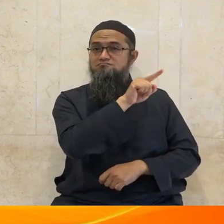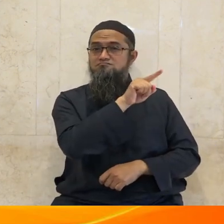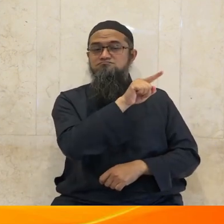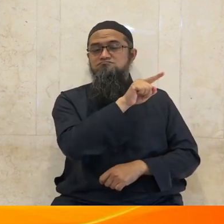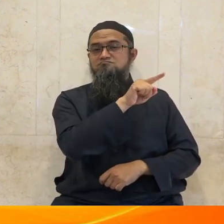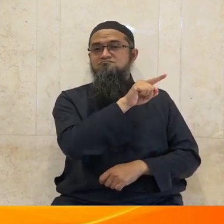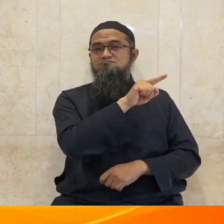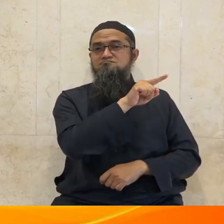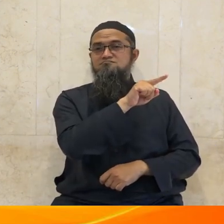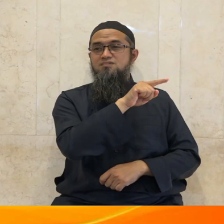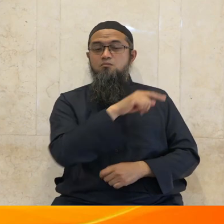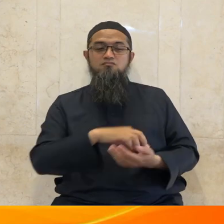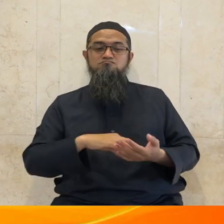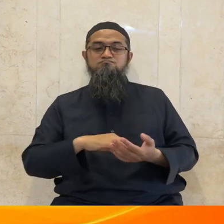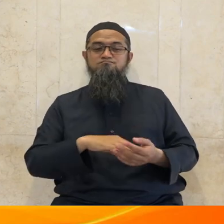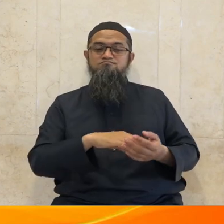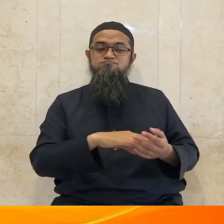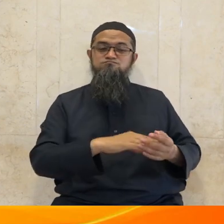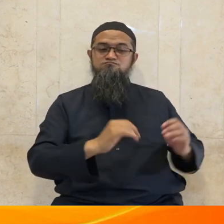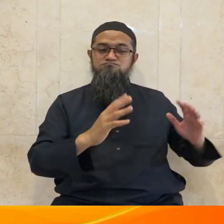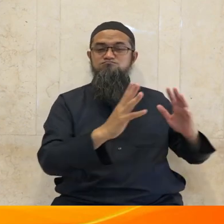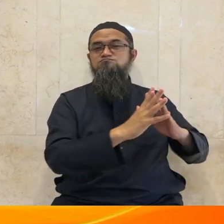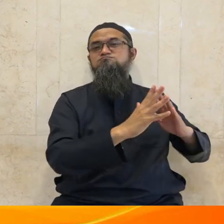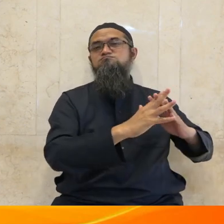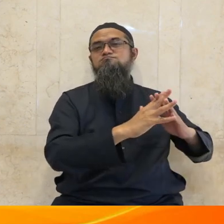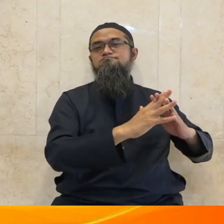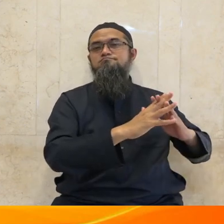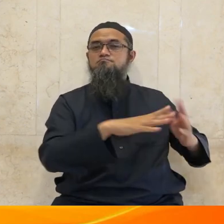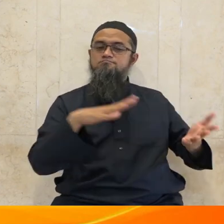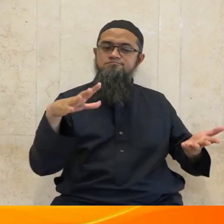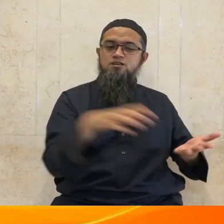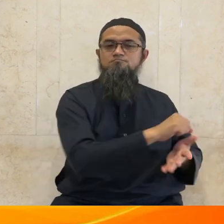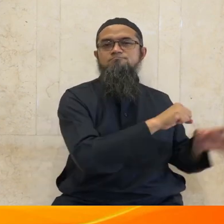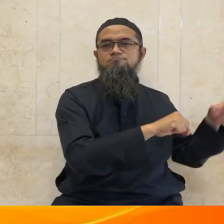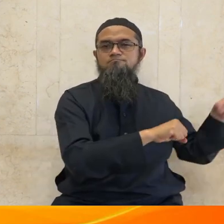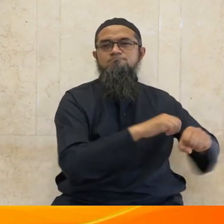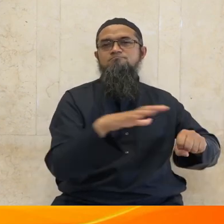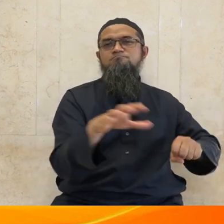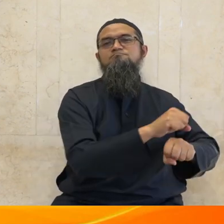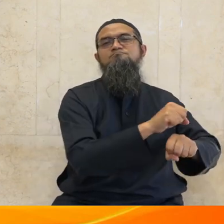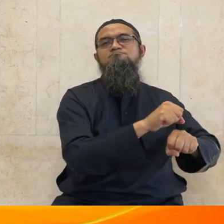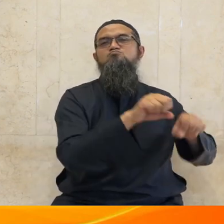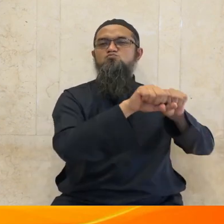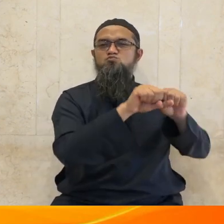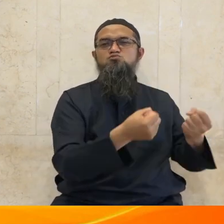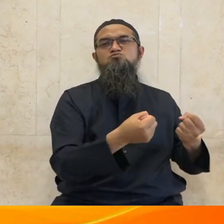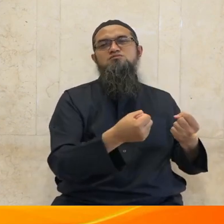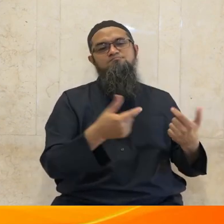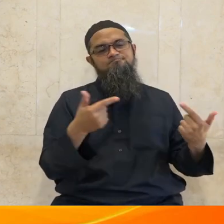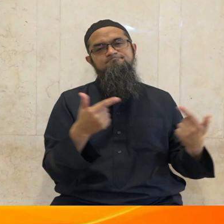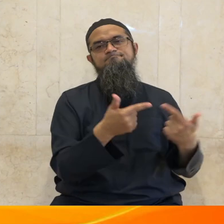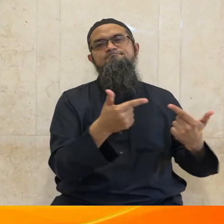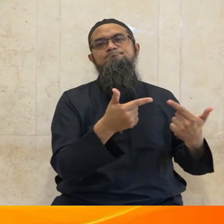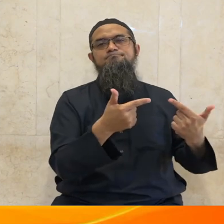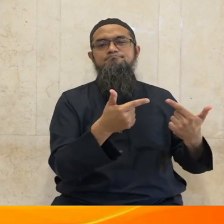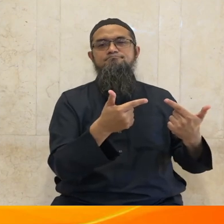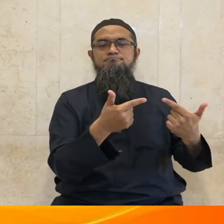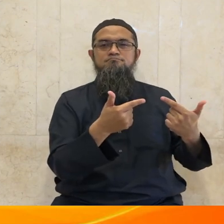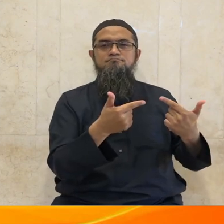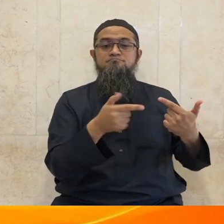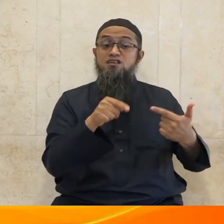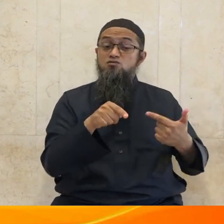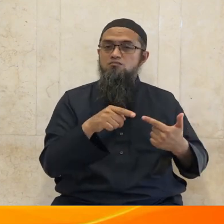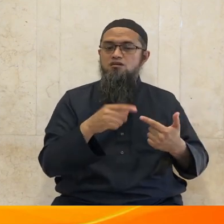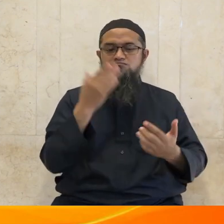sosial dan lingkungan alam yang mengerikan merusak martabat manusia yang sungguh menyedihkan dan